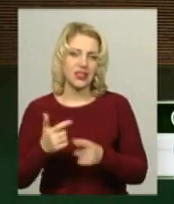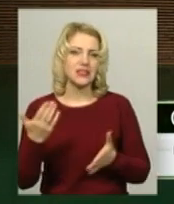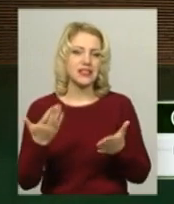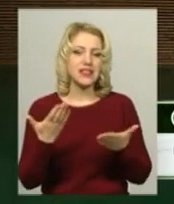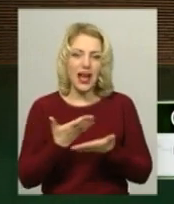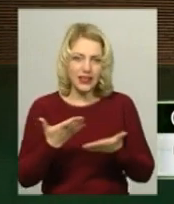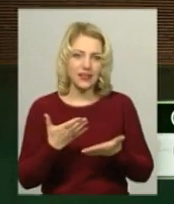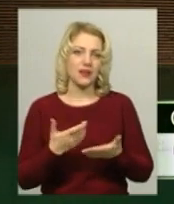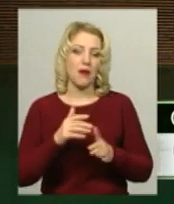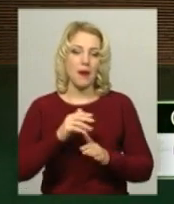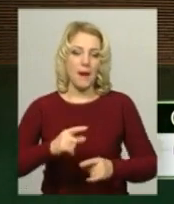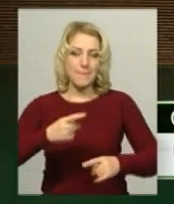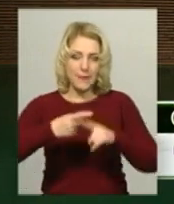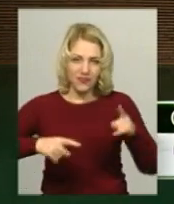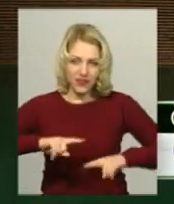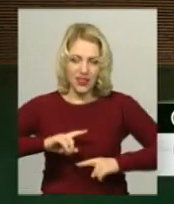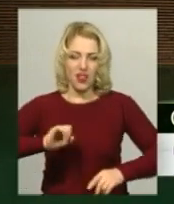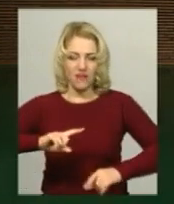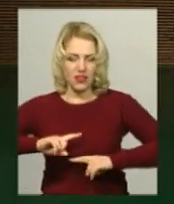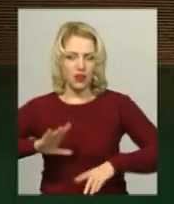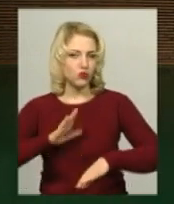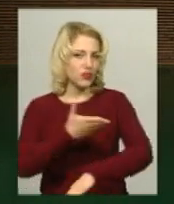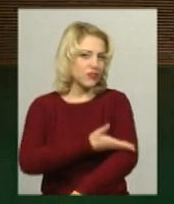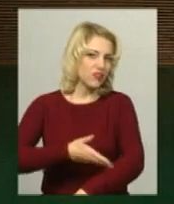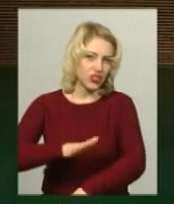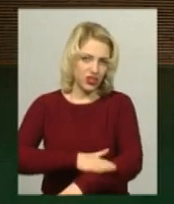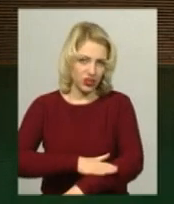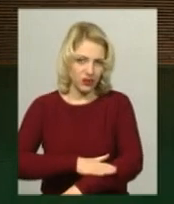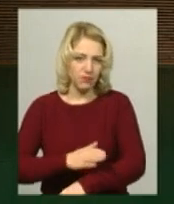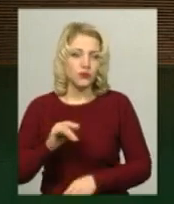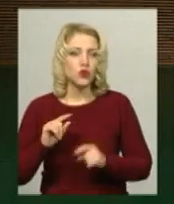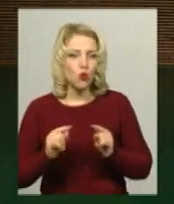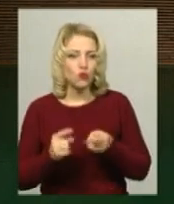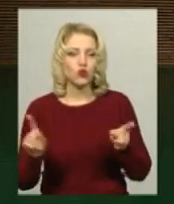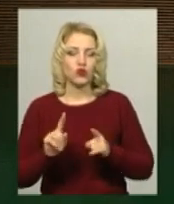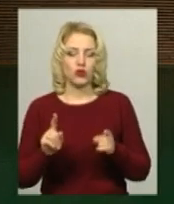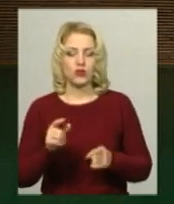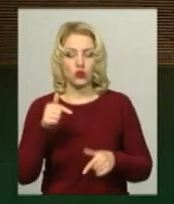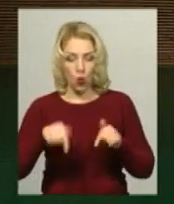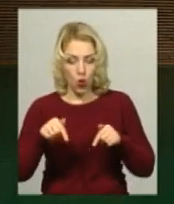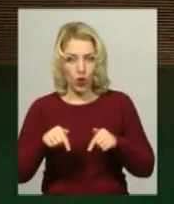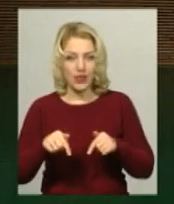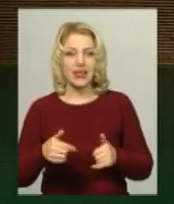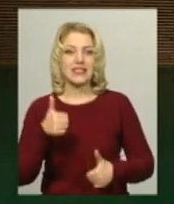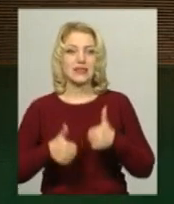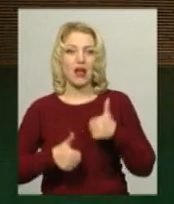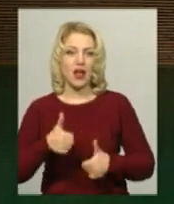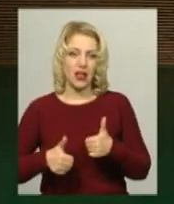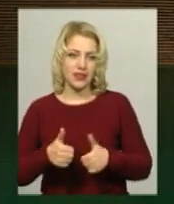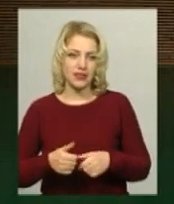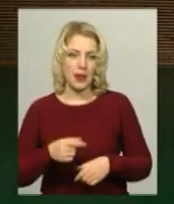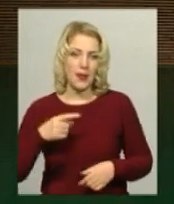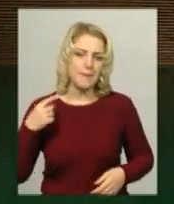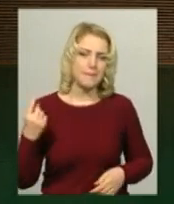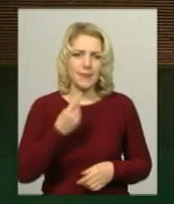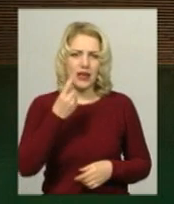півфінал і фінал були дуже тяжкі, бо Соня змагалася з першими номерами